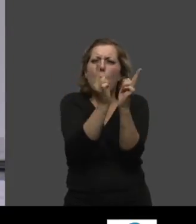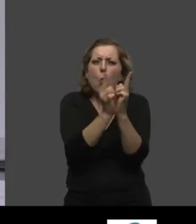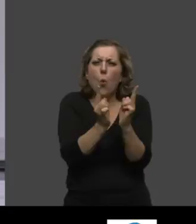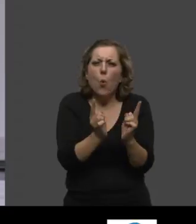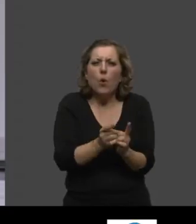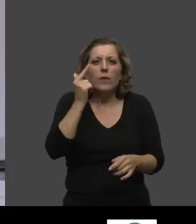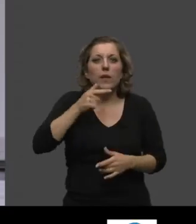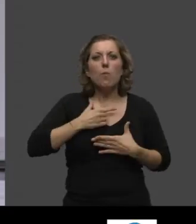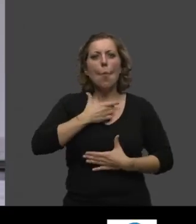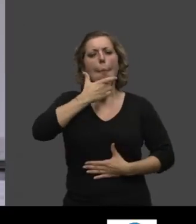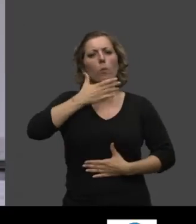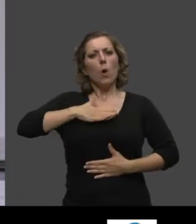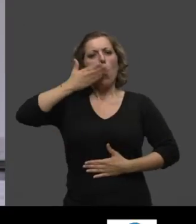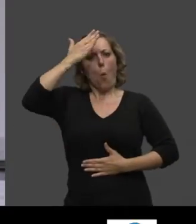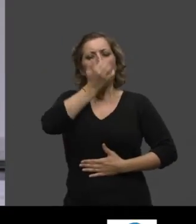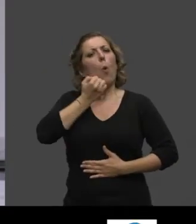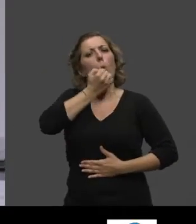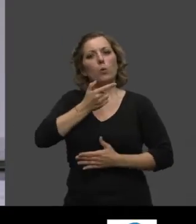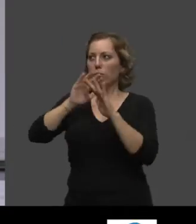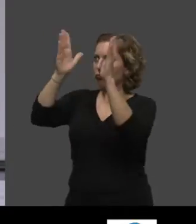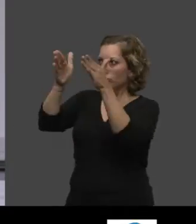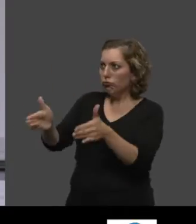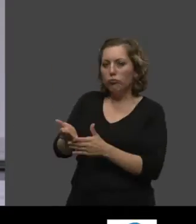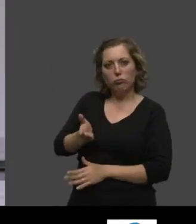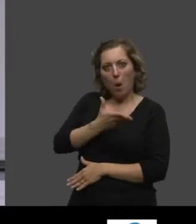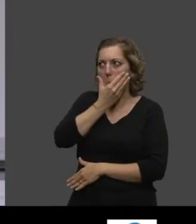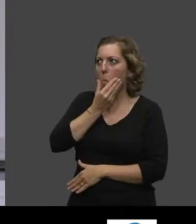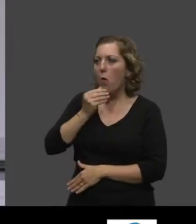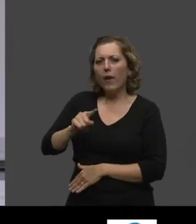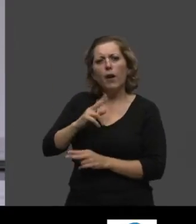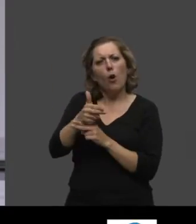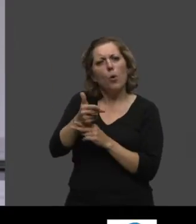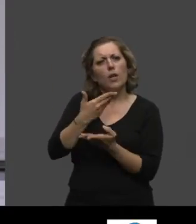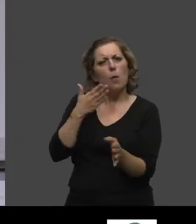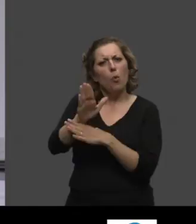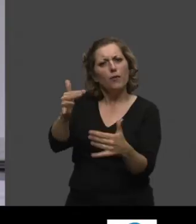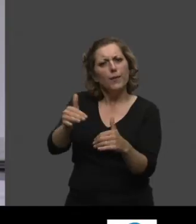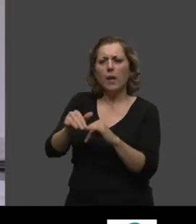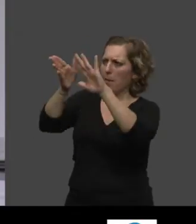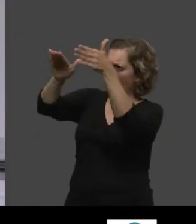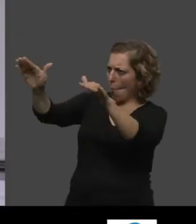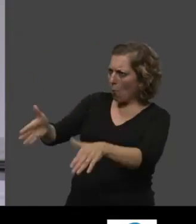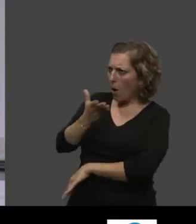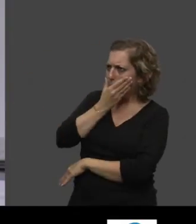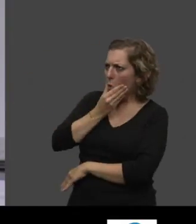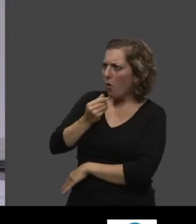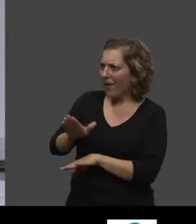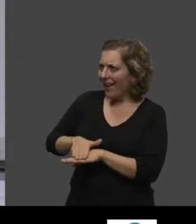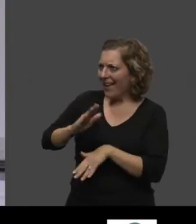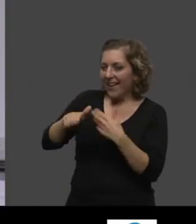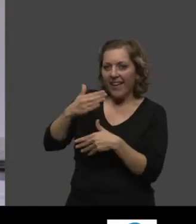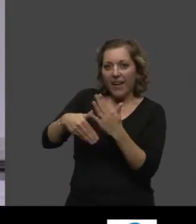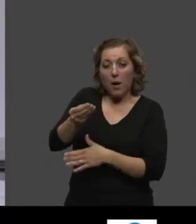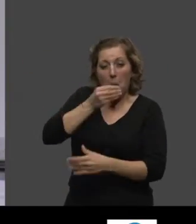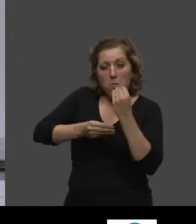buste en bronze. C'était un bel homme, d'ailleurs. était beau. Enfin, ça, c'était sûrement, avant d'avoir mangé quand même pas mal de